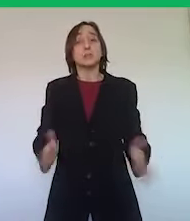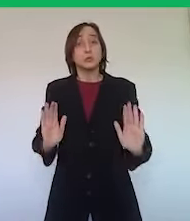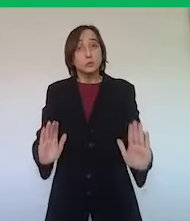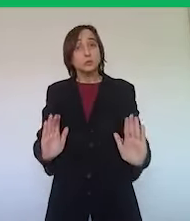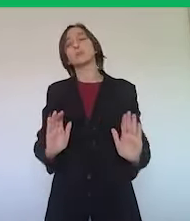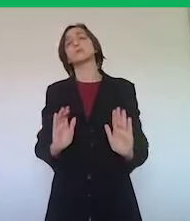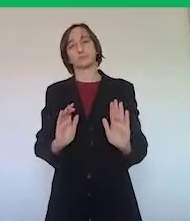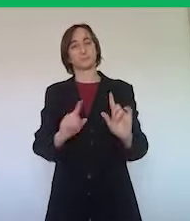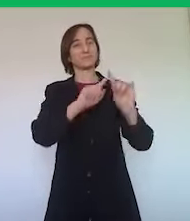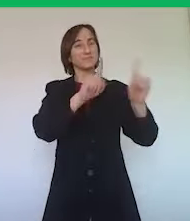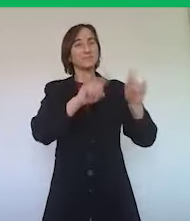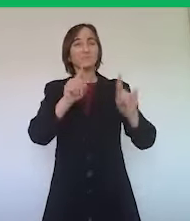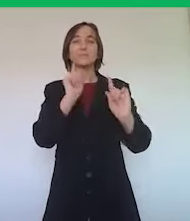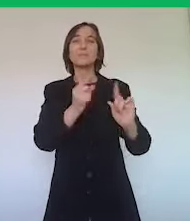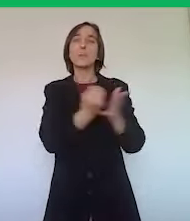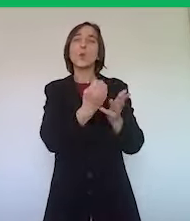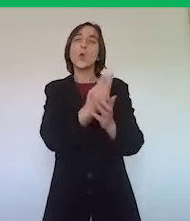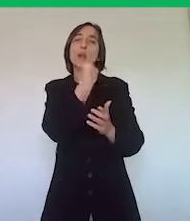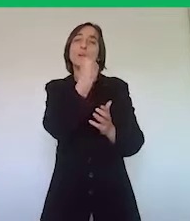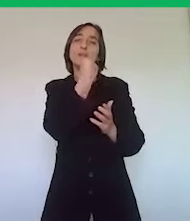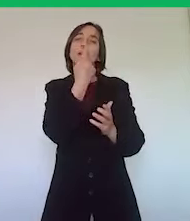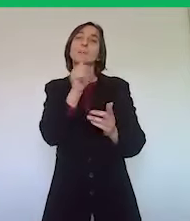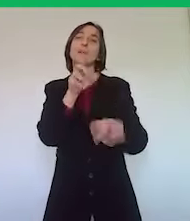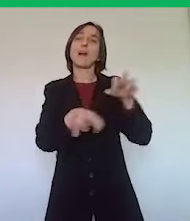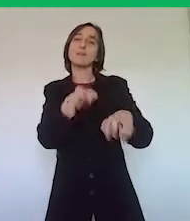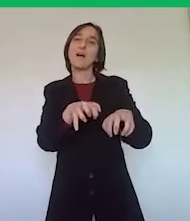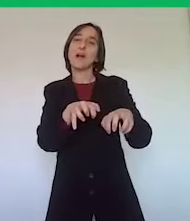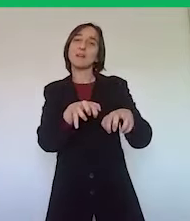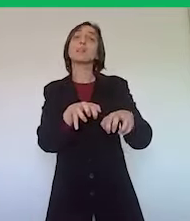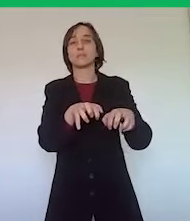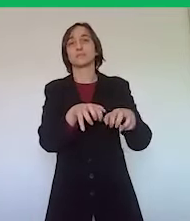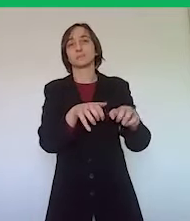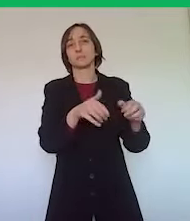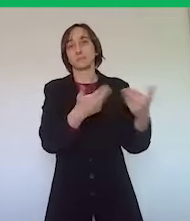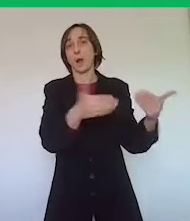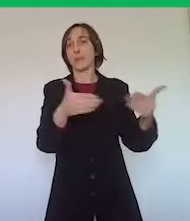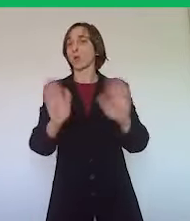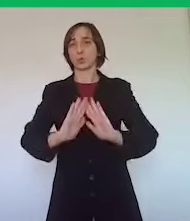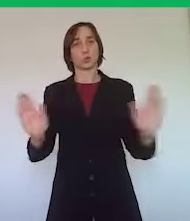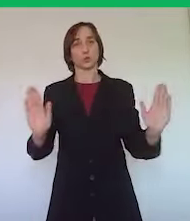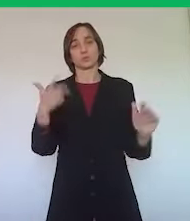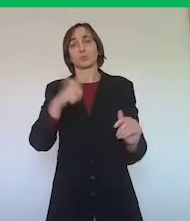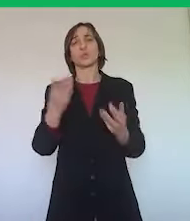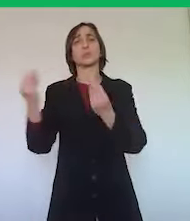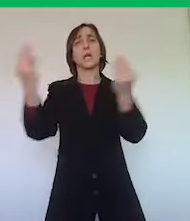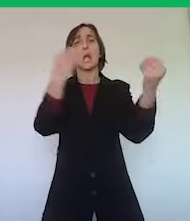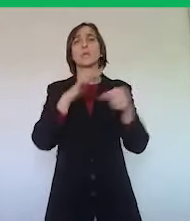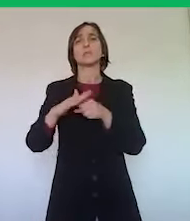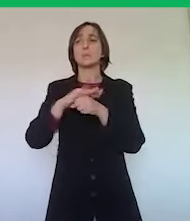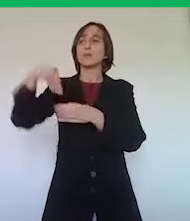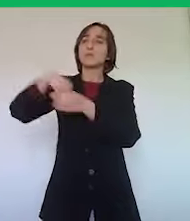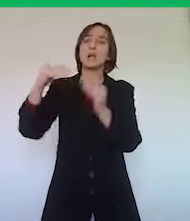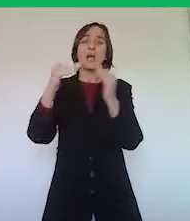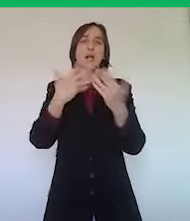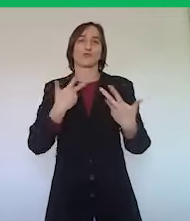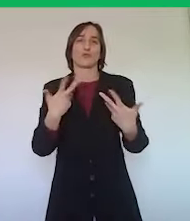dei prodotti alimentari, ovviamente per animali, perché sono tante le famiglie che hanno all'interno della propria abitazione